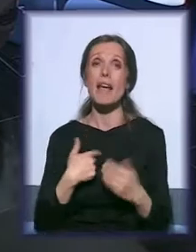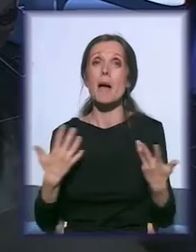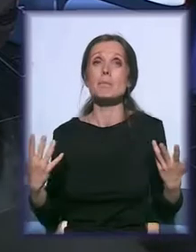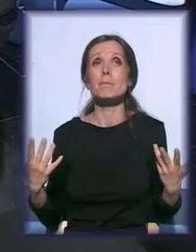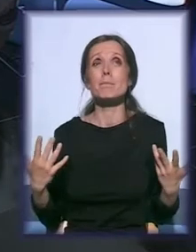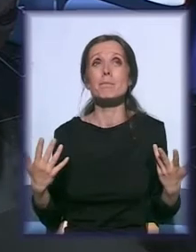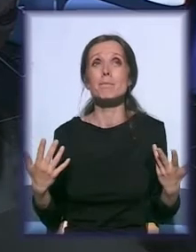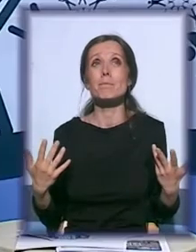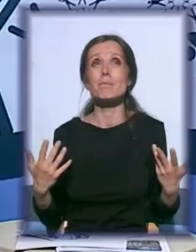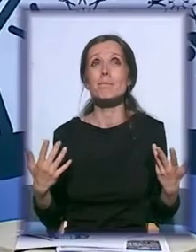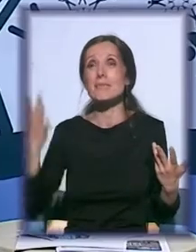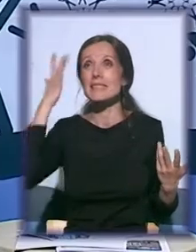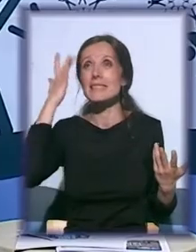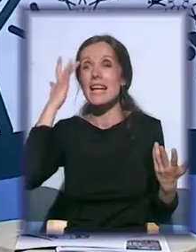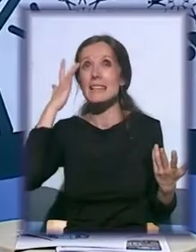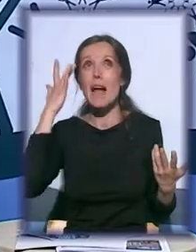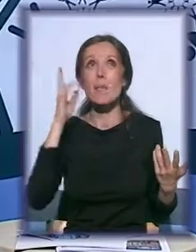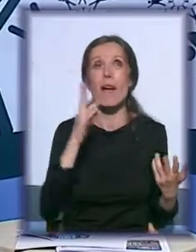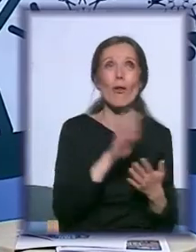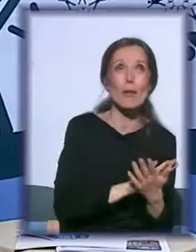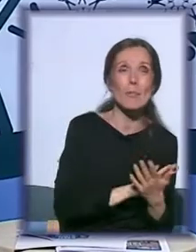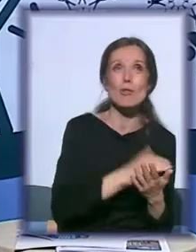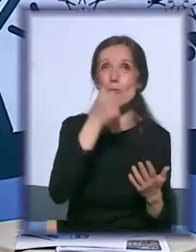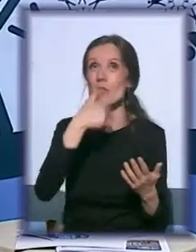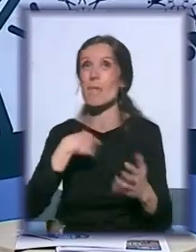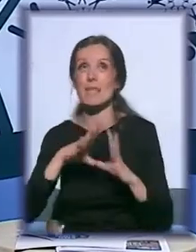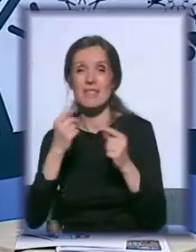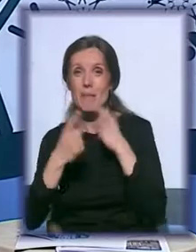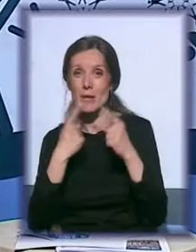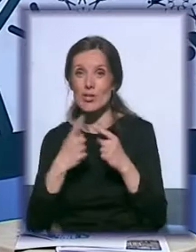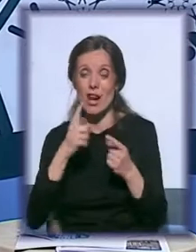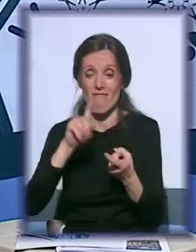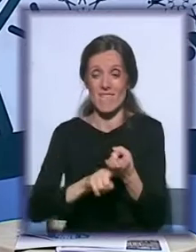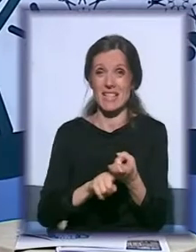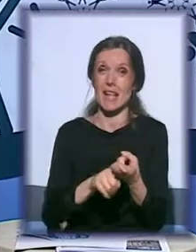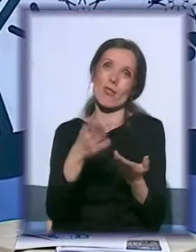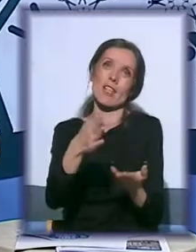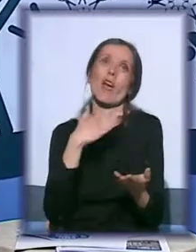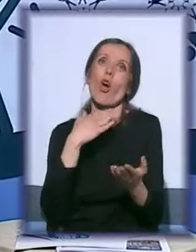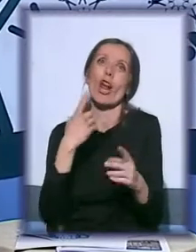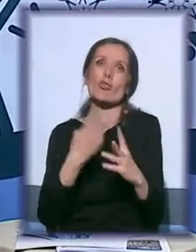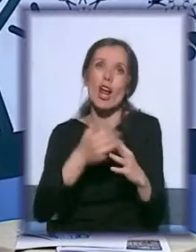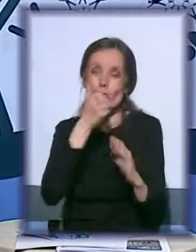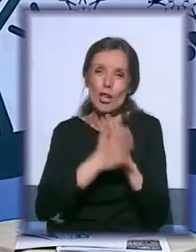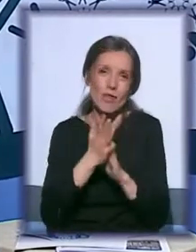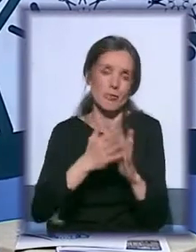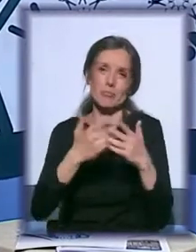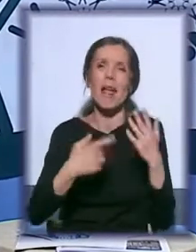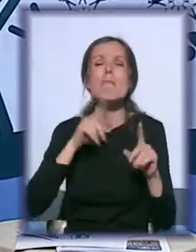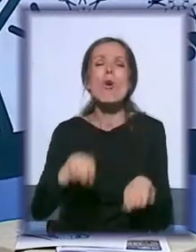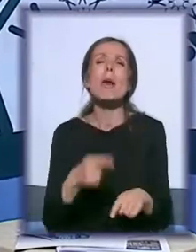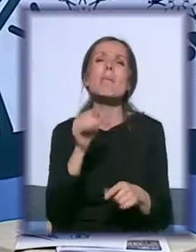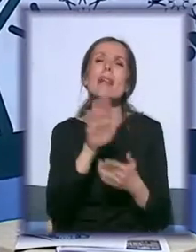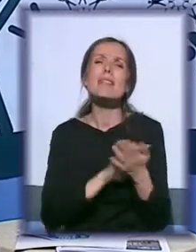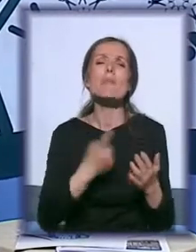odakle bih krenula, šta bi sve to pričala kada je Goran Šehović ovde. Ja moram da započnem jednu malu priču,